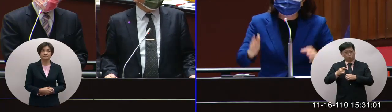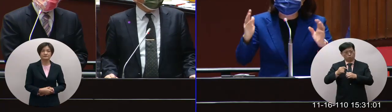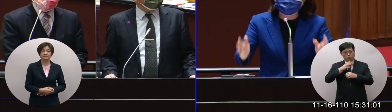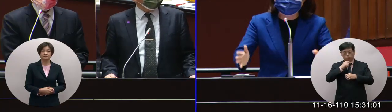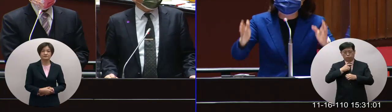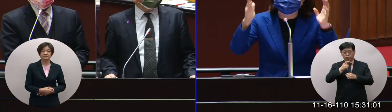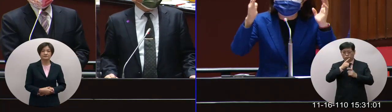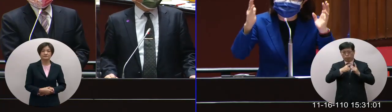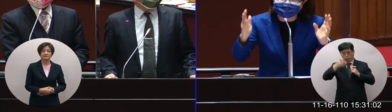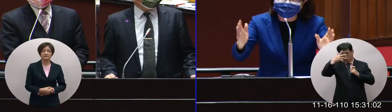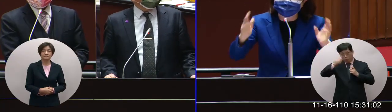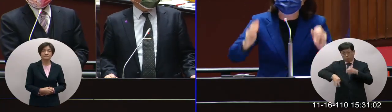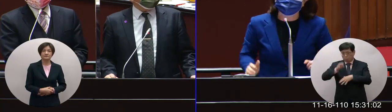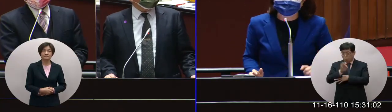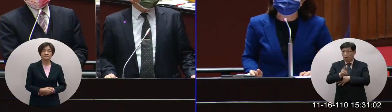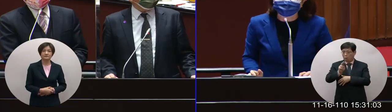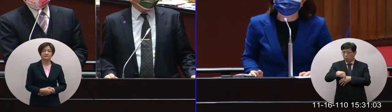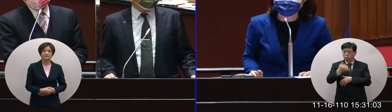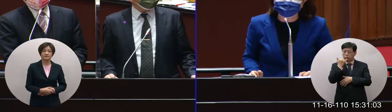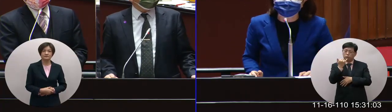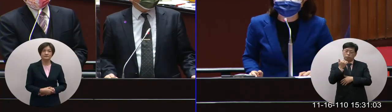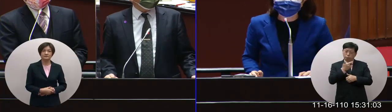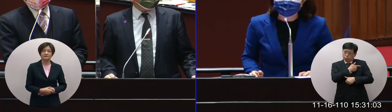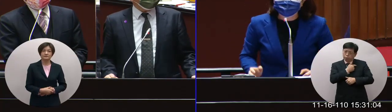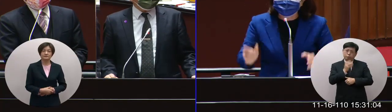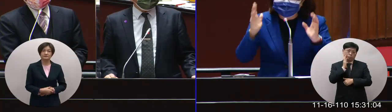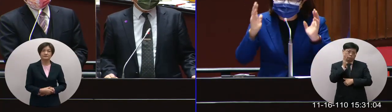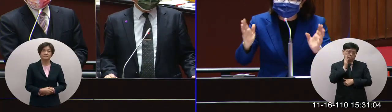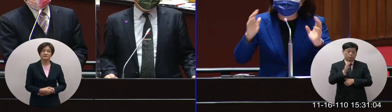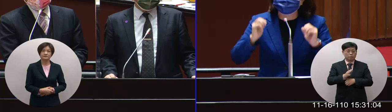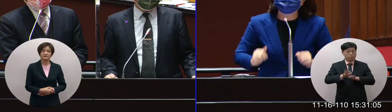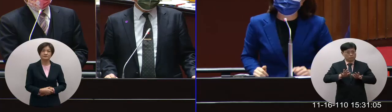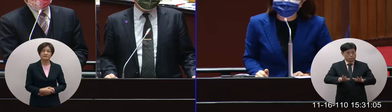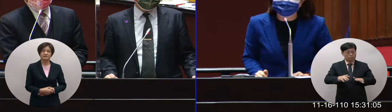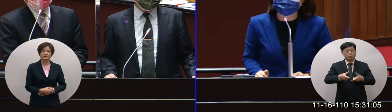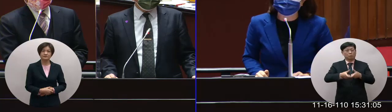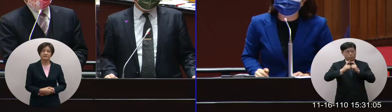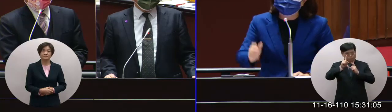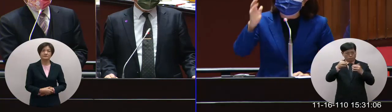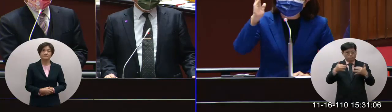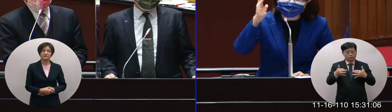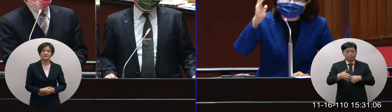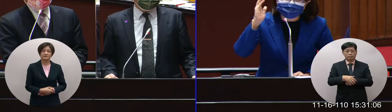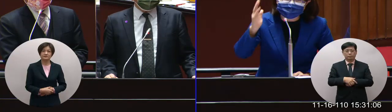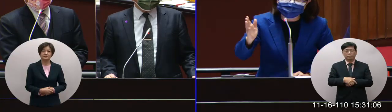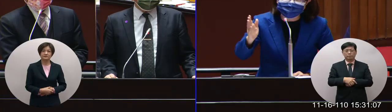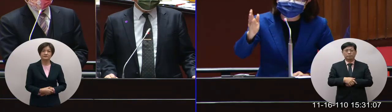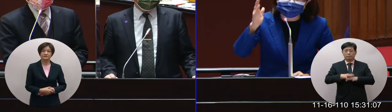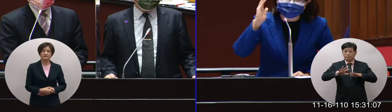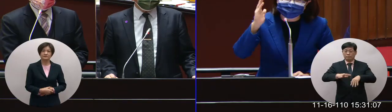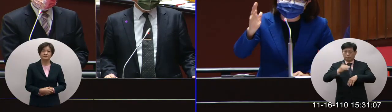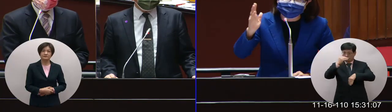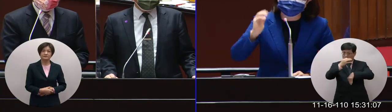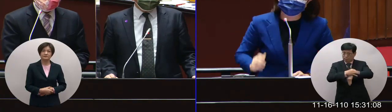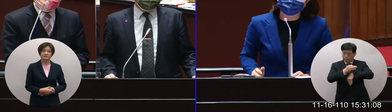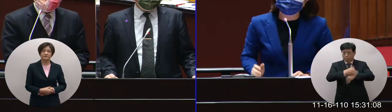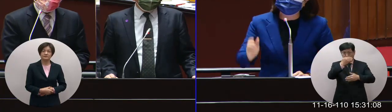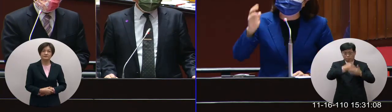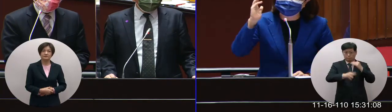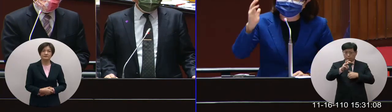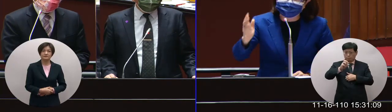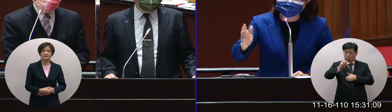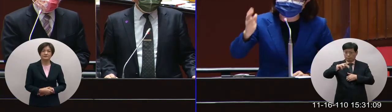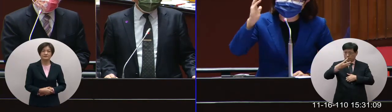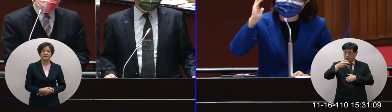我們現在疫情才能夠現在這麼穩定嘛對不對所以現在回到一個問題啦我們現在高端剩下350